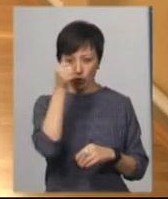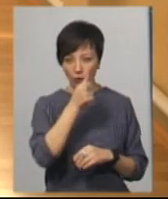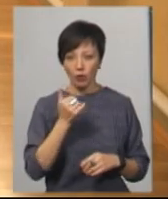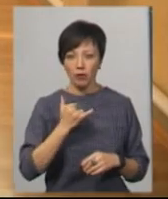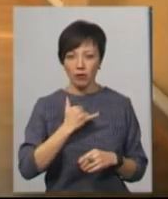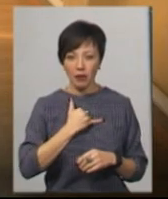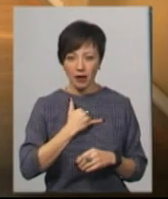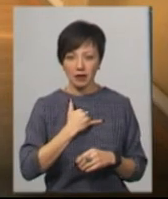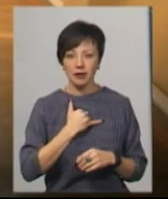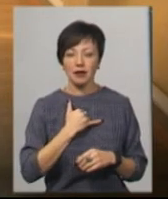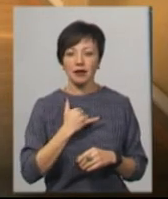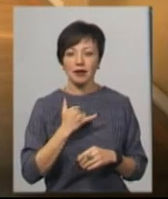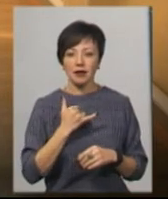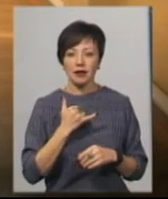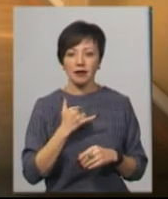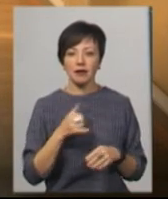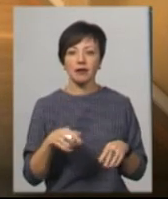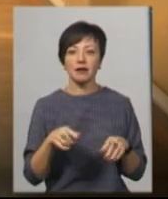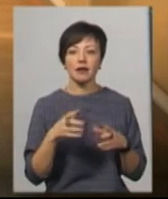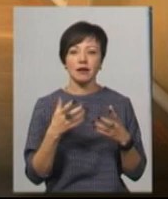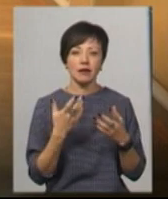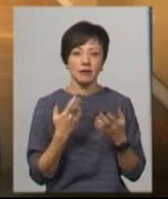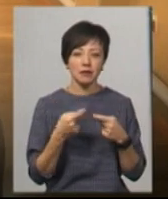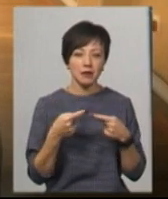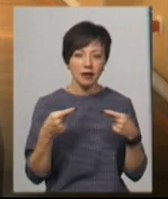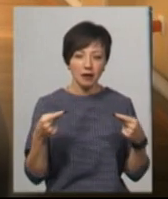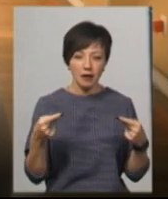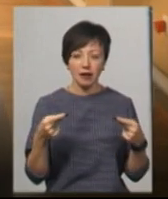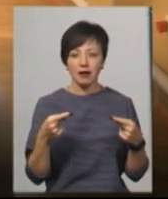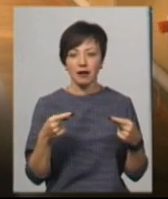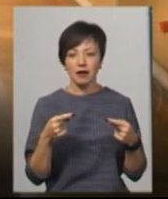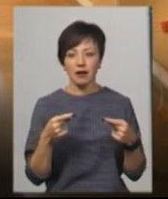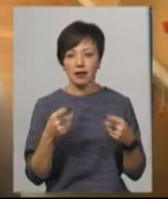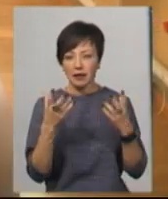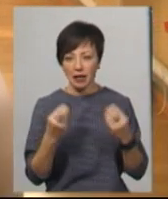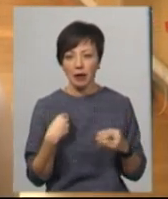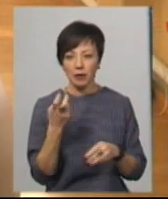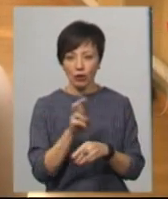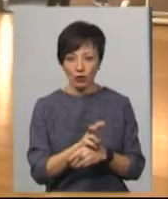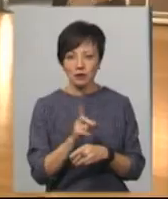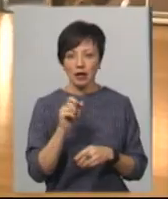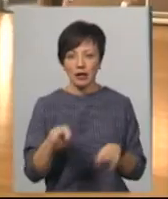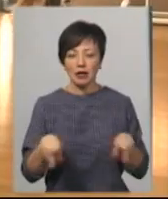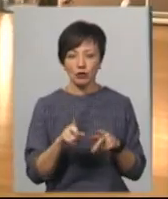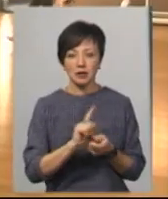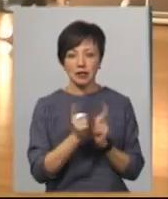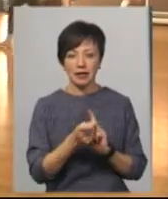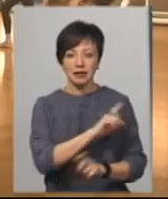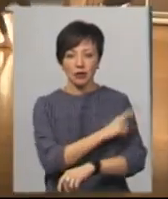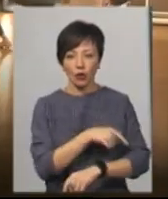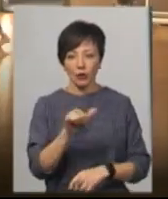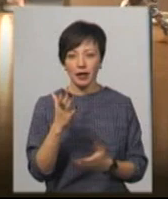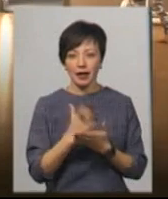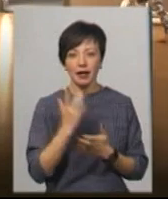днеродження в других, я все одно приходжу в зал і танцюю, щоб стати сильнішою. В неї є ціль